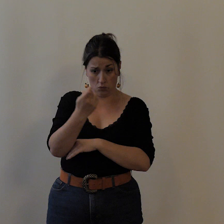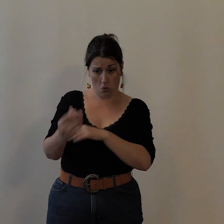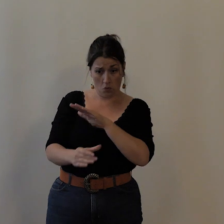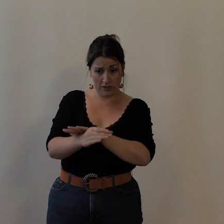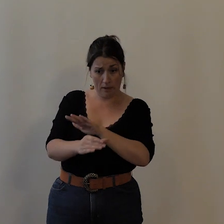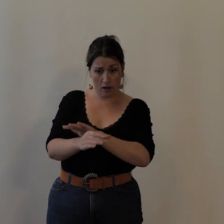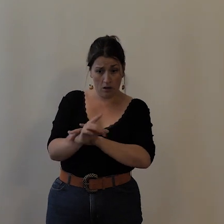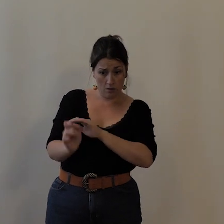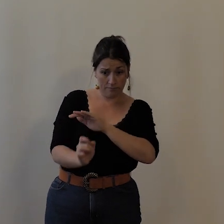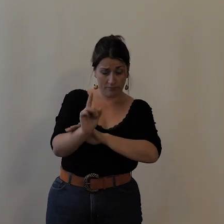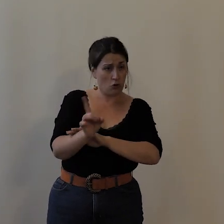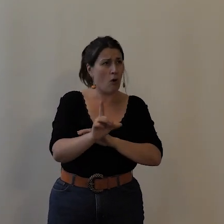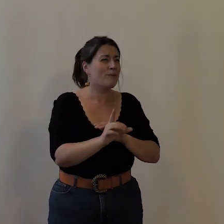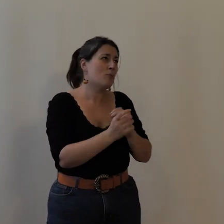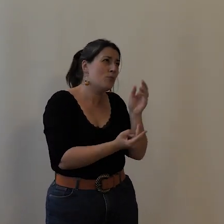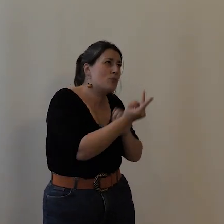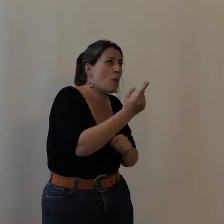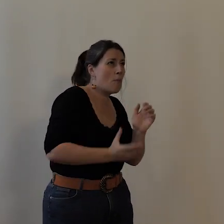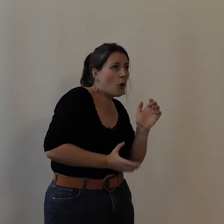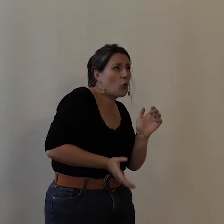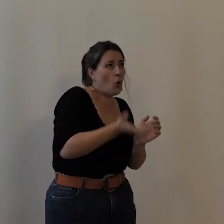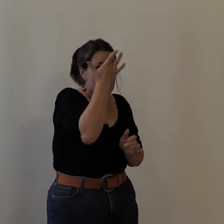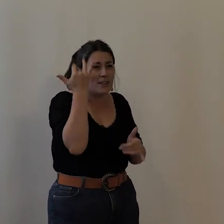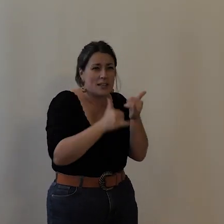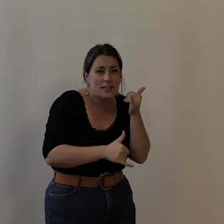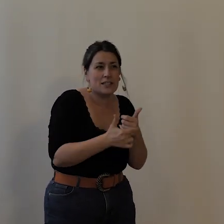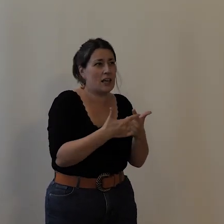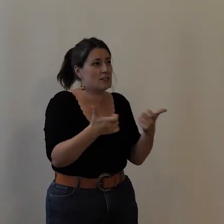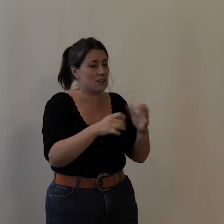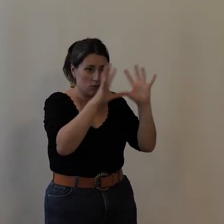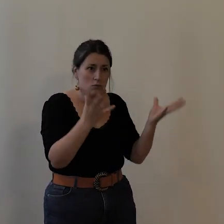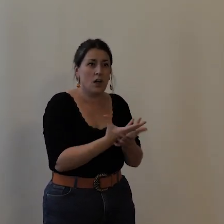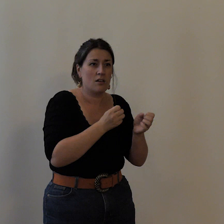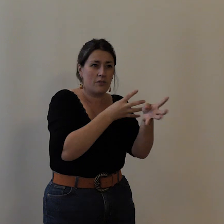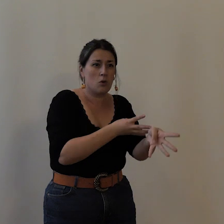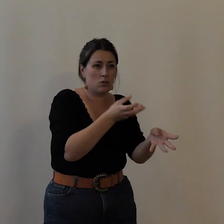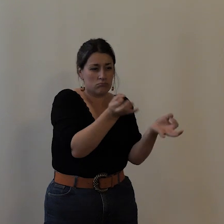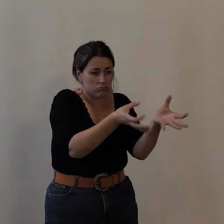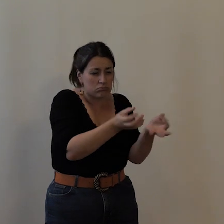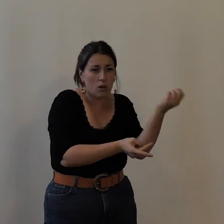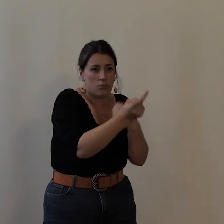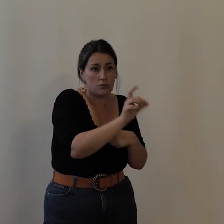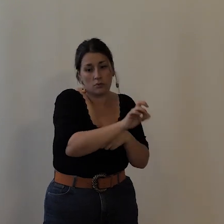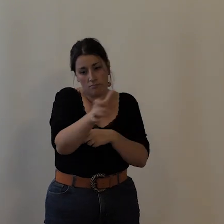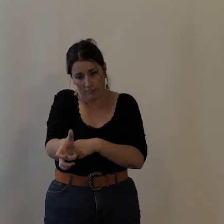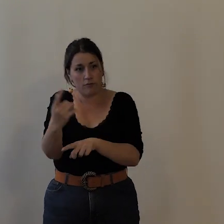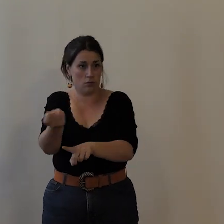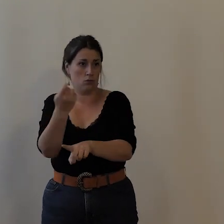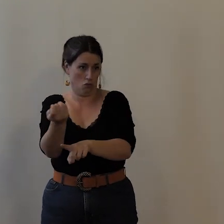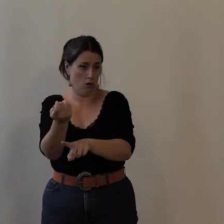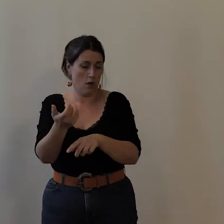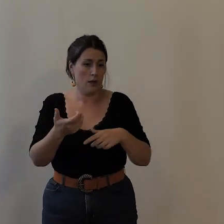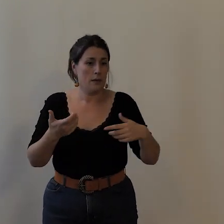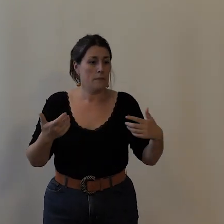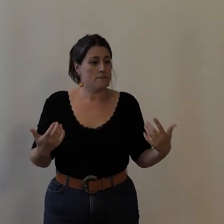Bordeaux, Grenoble ou Saint-Etienne. Le vélo, c'est un vecteur de progrès technique, et qui a gagné la population tourangelle par